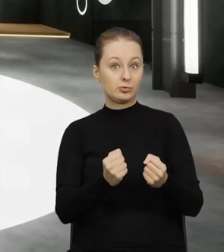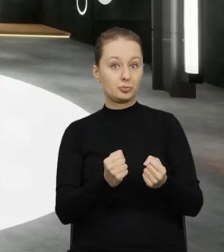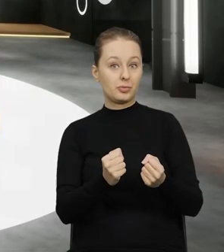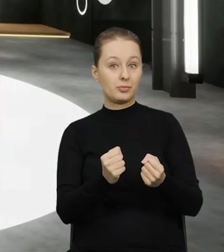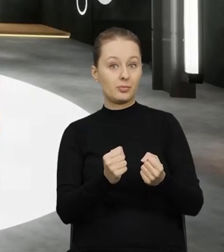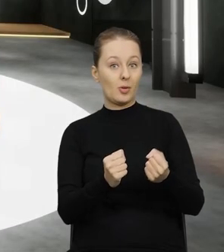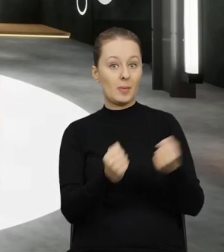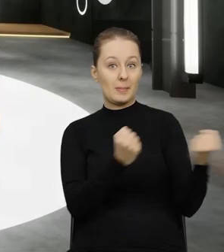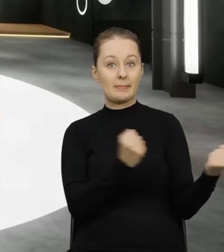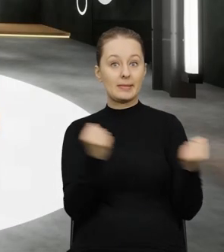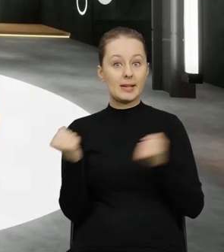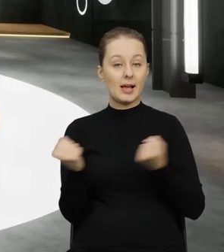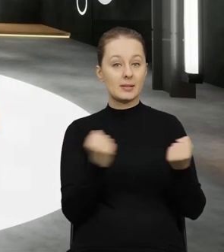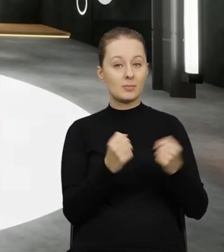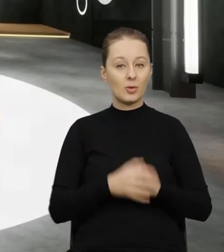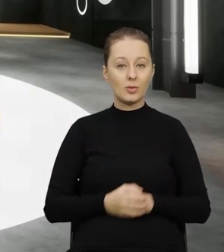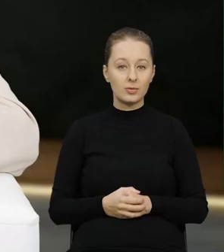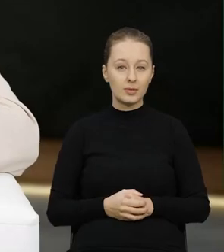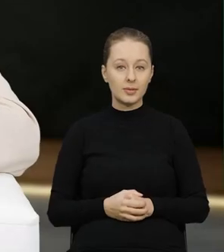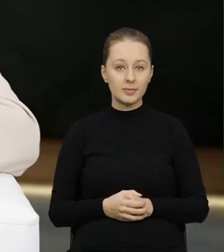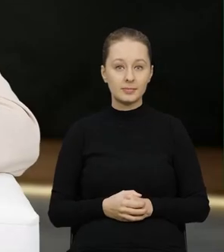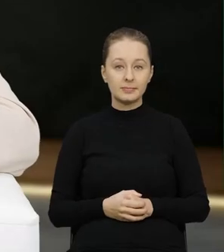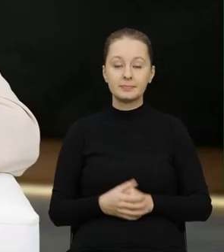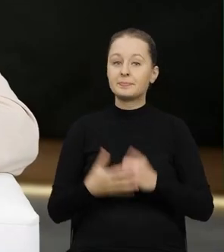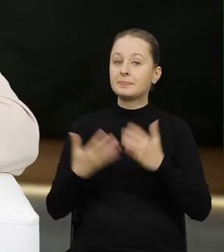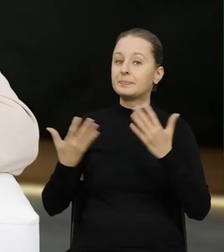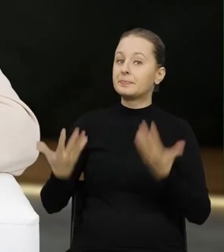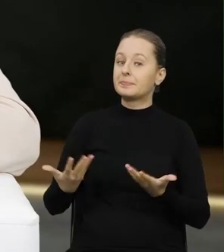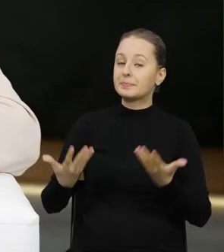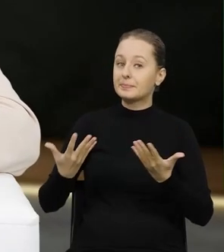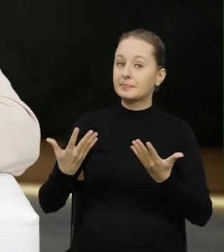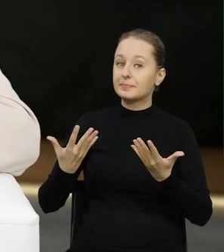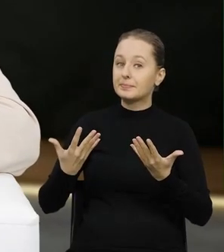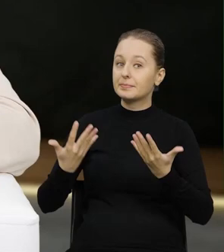I to z punktu widzenia podmiotu gospodarczego.